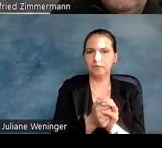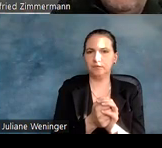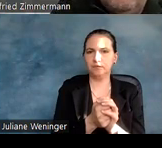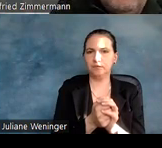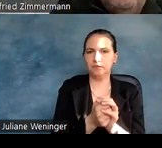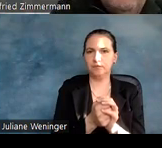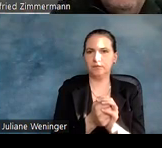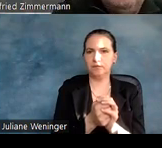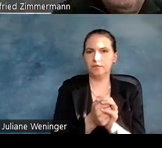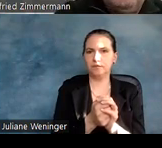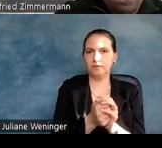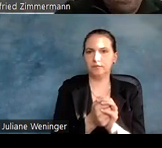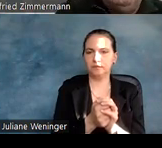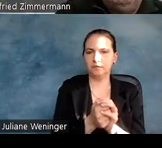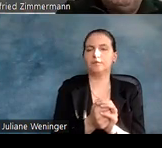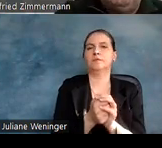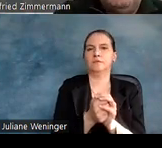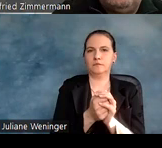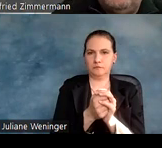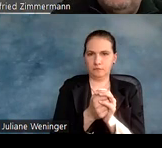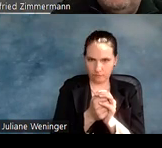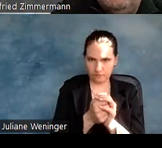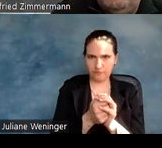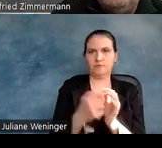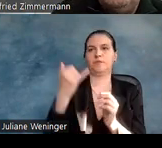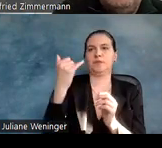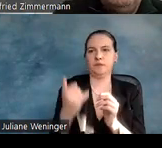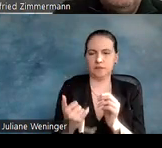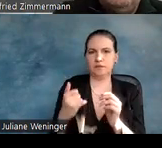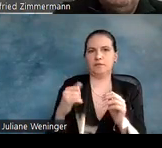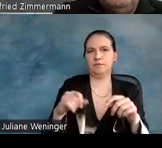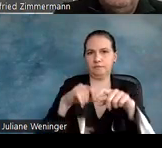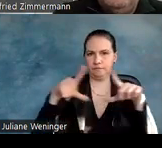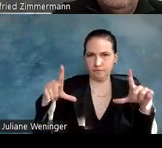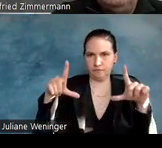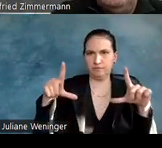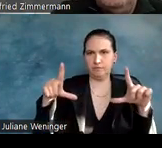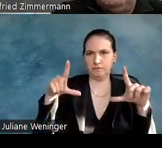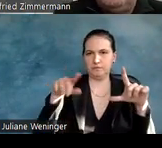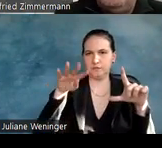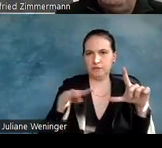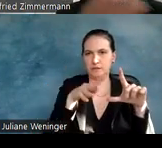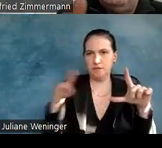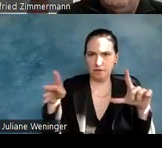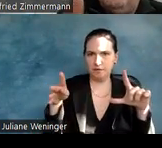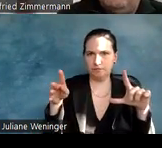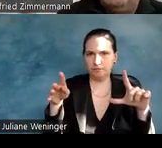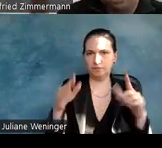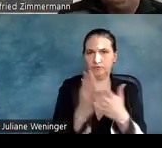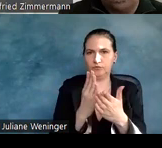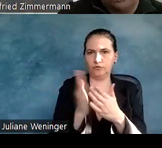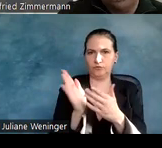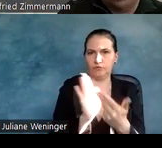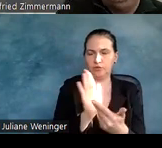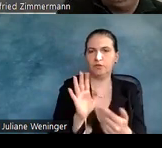Jetzt gucken wir in die Tabelle, die habe ich vorhin schon vorgestellt. vorgestellt, also diese Tabelle von